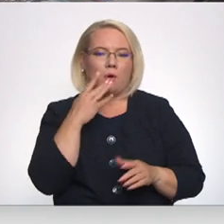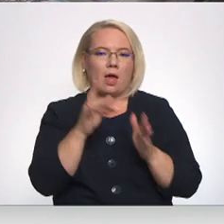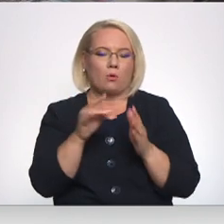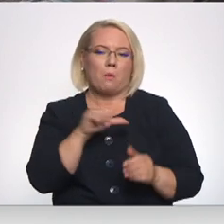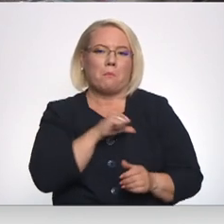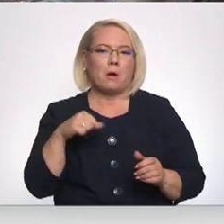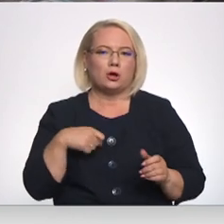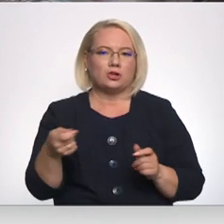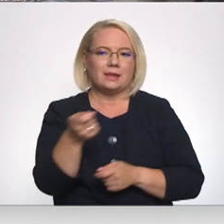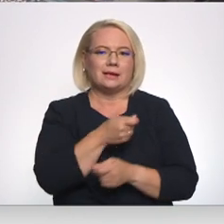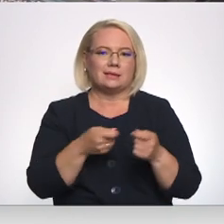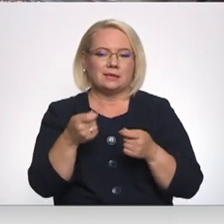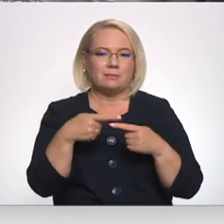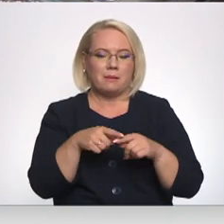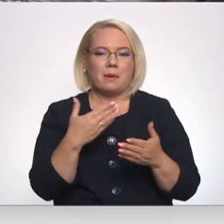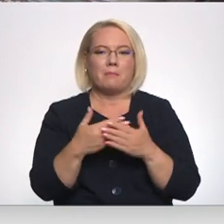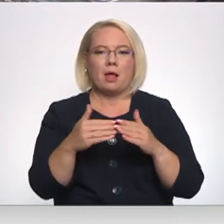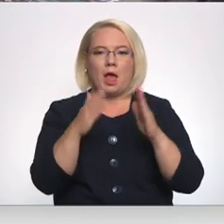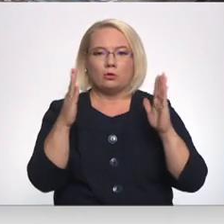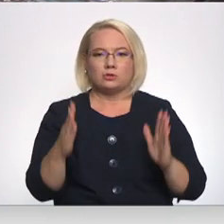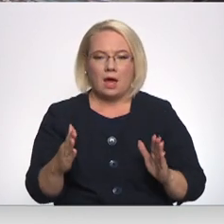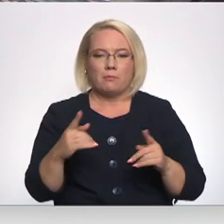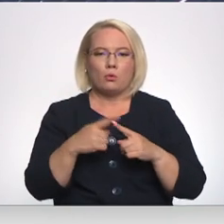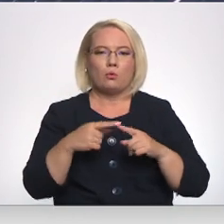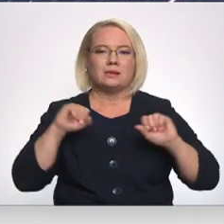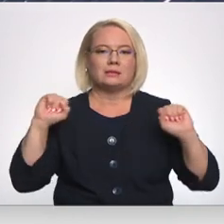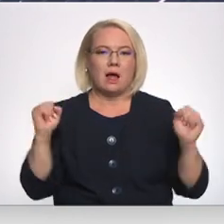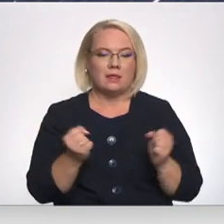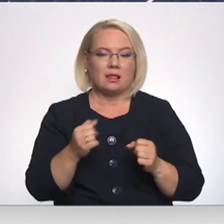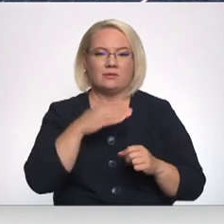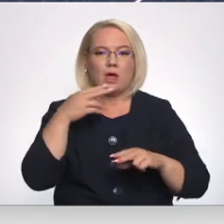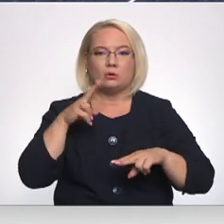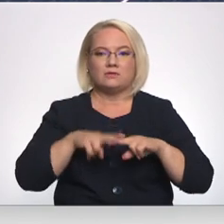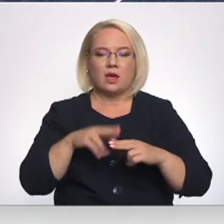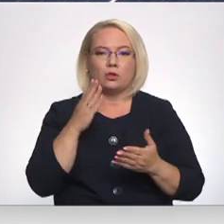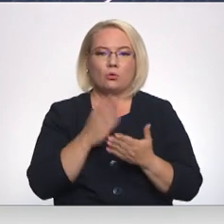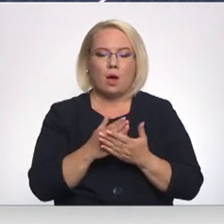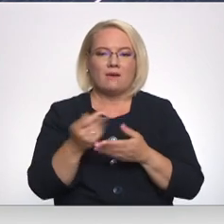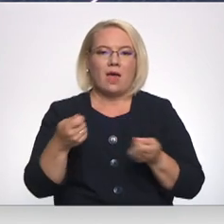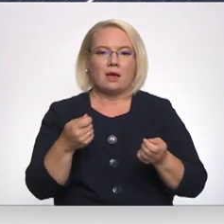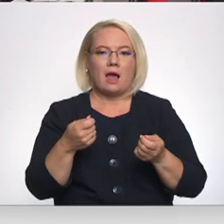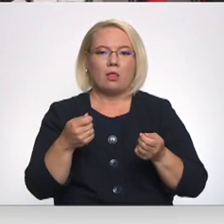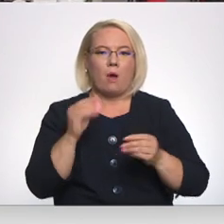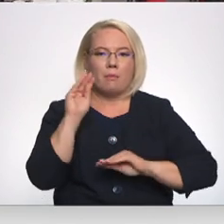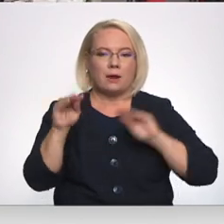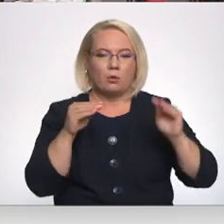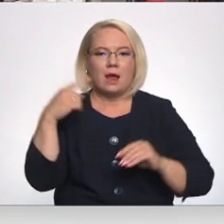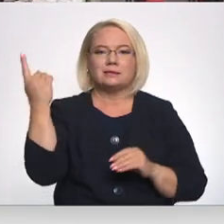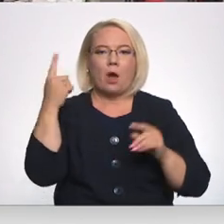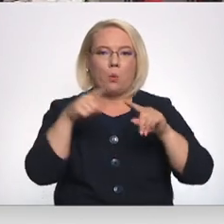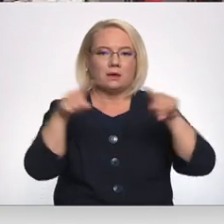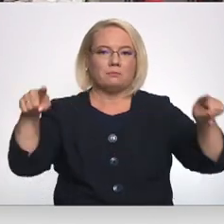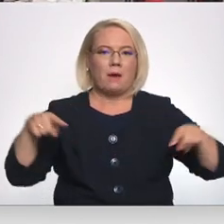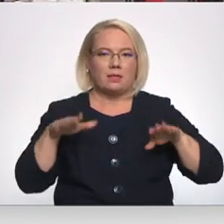pašas tirzniecības iekārtas, piemēram ledus skapju un saldētavas. Daudz vieta notiek veikalu aprīkošana ar saules paneļiem. Taču, jo